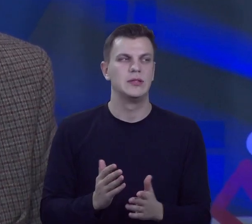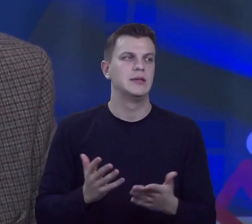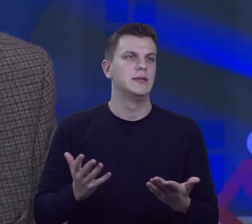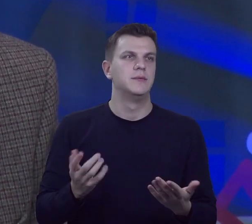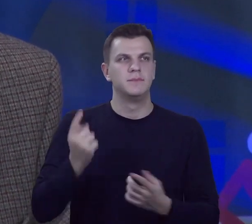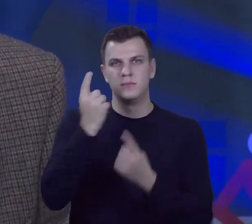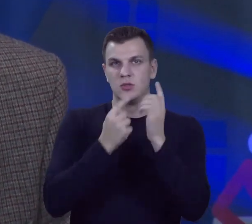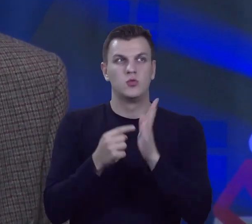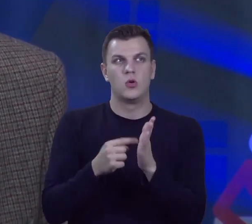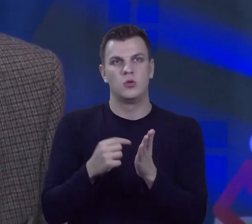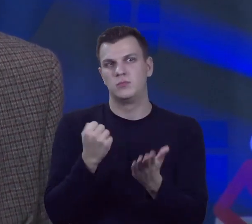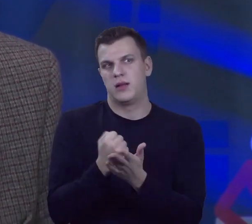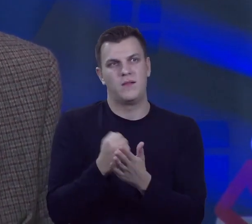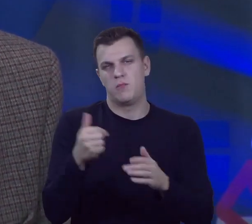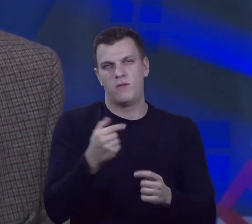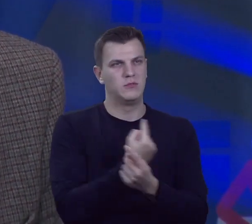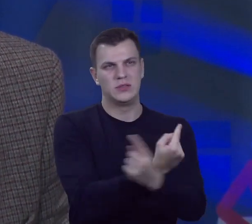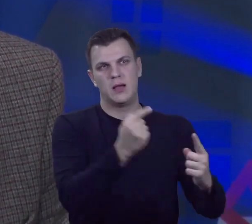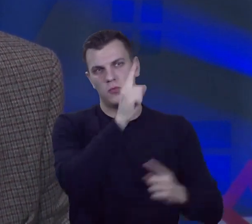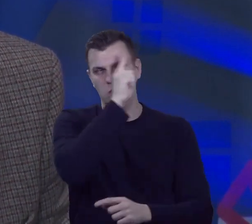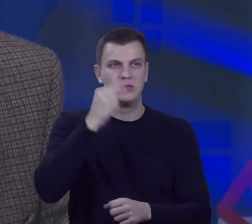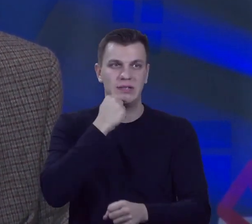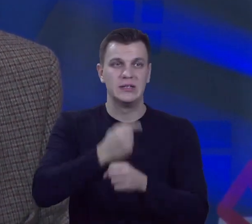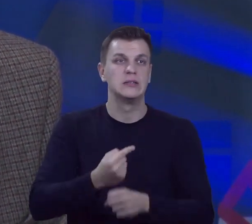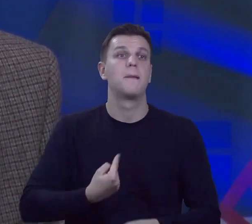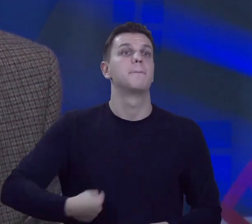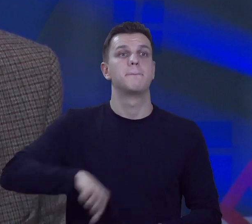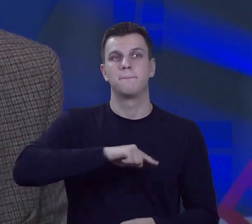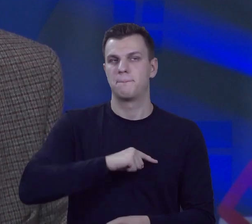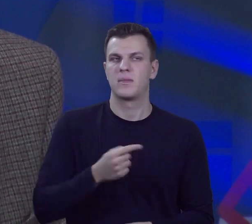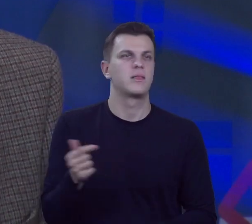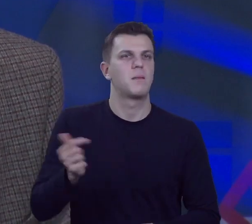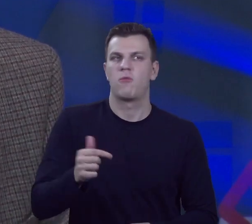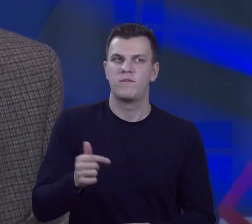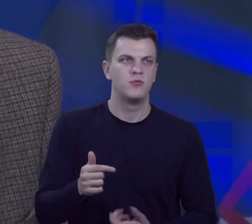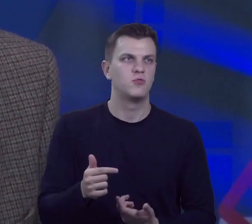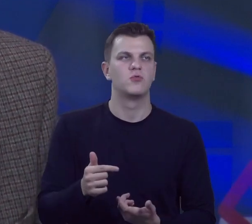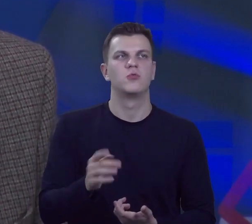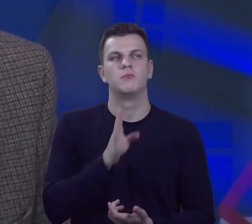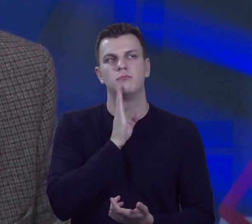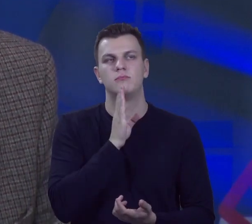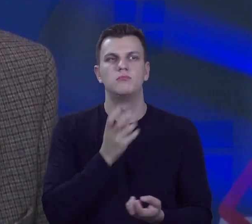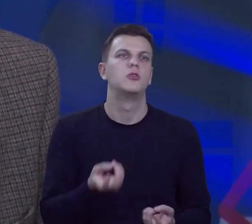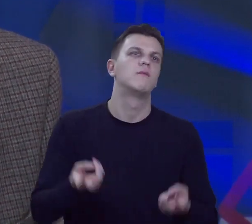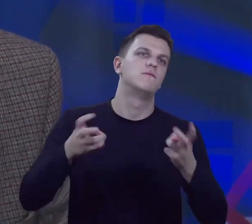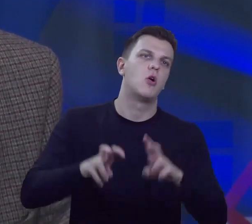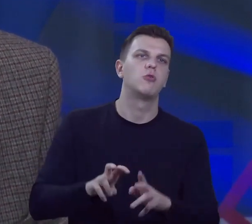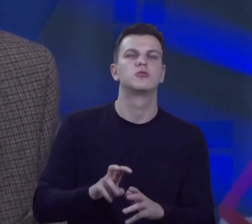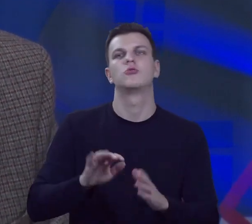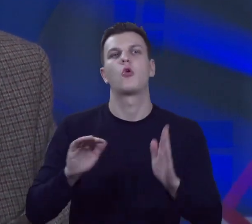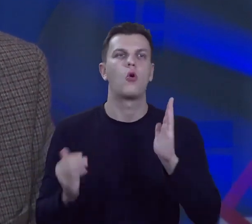to zostawić ludziom. Nie powinniśmy tutaj tworzyć jakichś dodatkowych